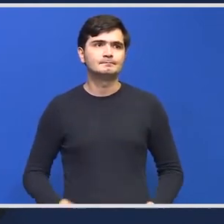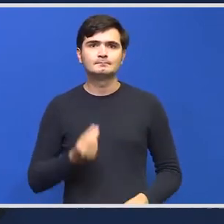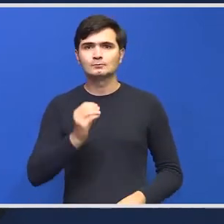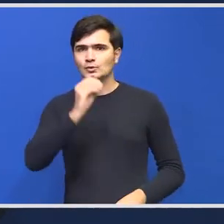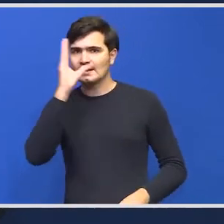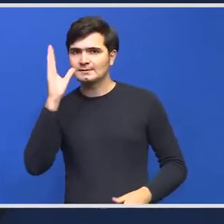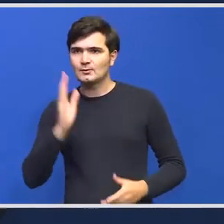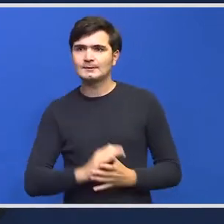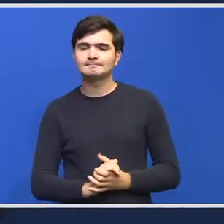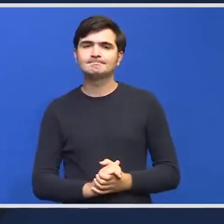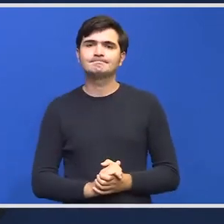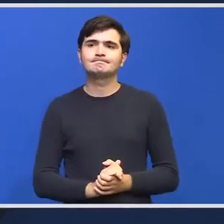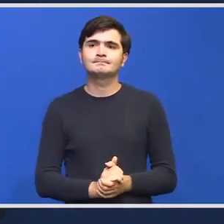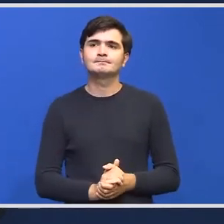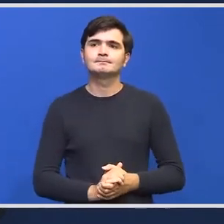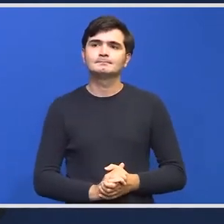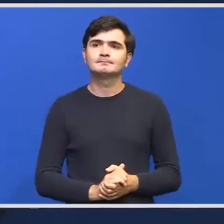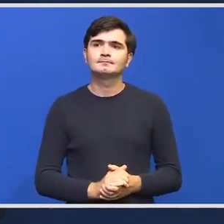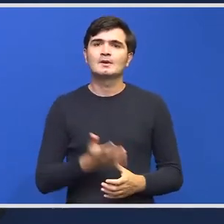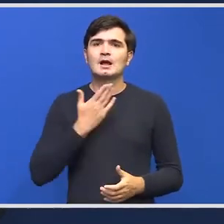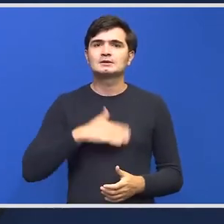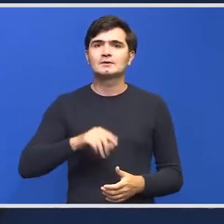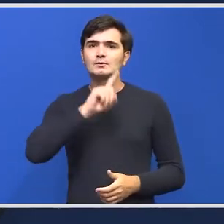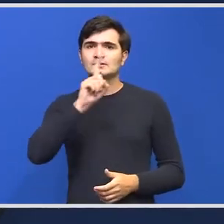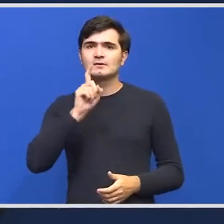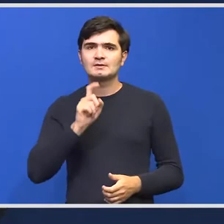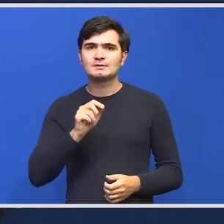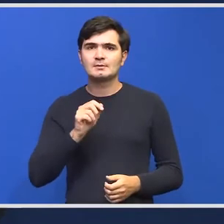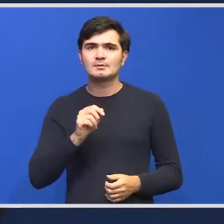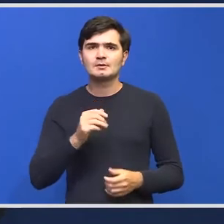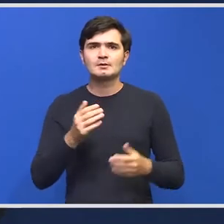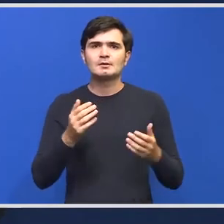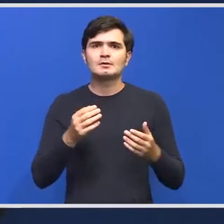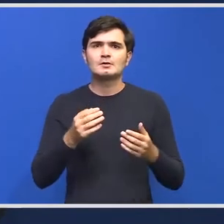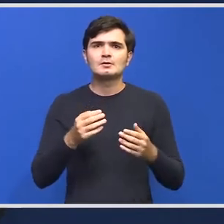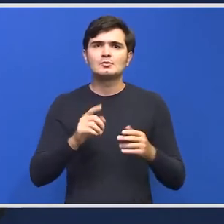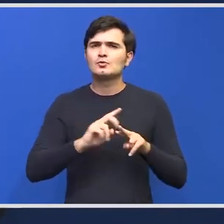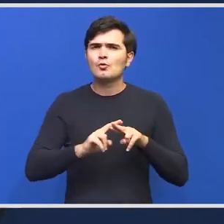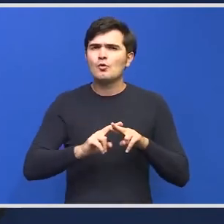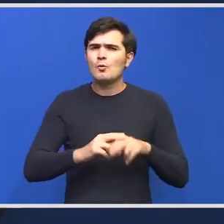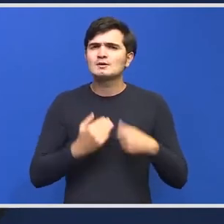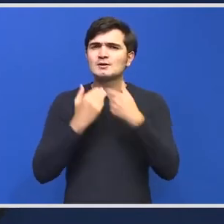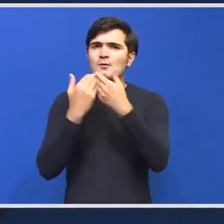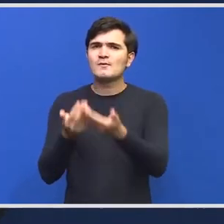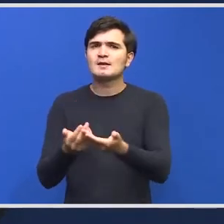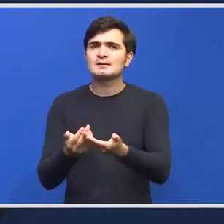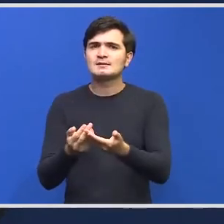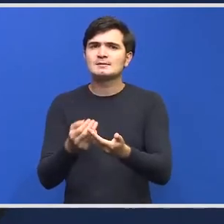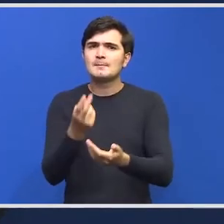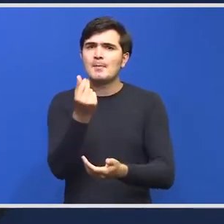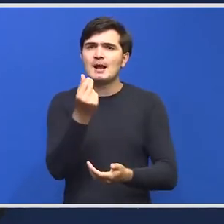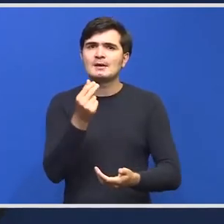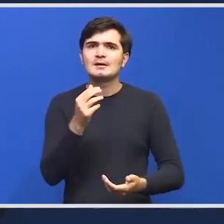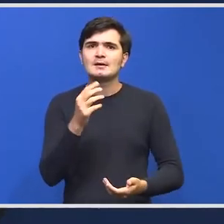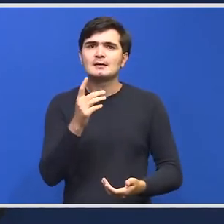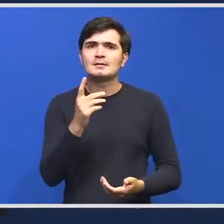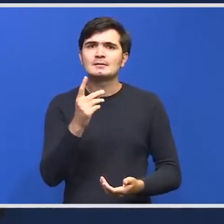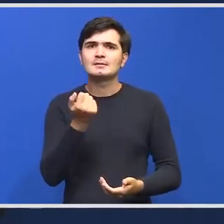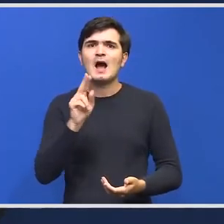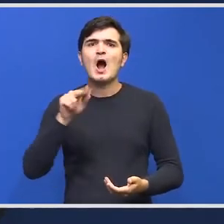Bună ziua, Francesca Simenescu, Observator Antena 1. Aș vrea să vă întreb după ce modele se vor da aceste despăgubiri, adică cum se ia